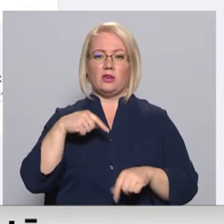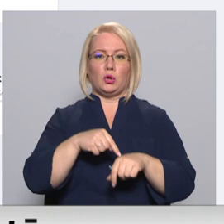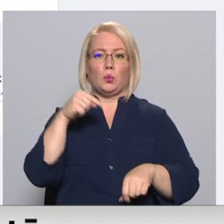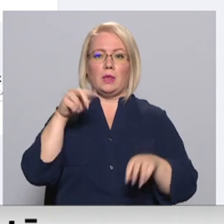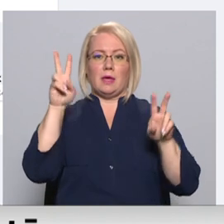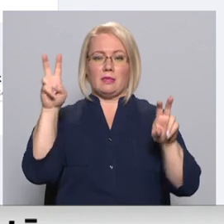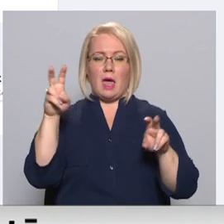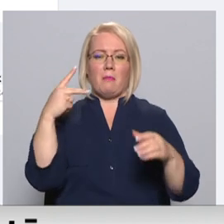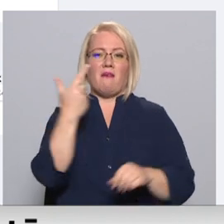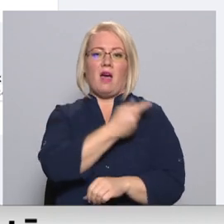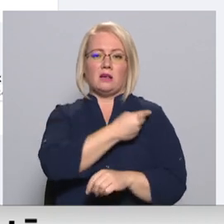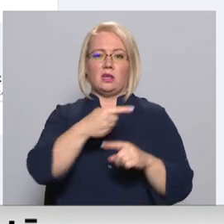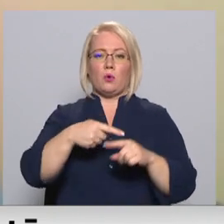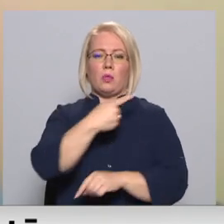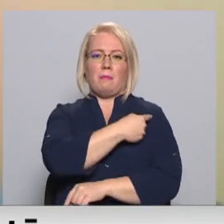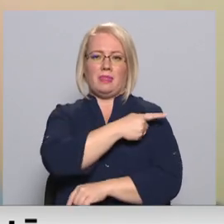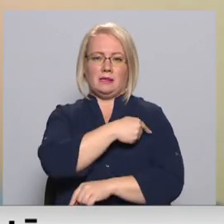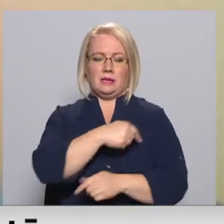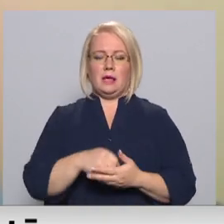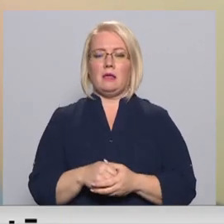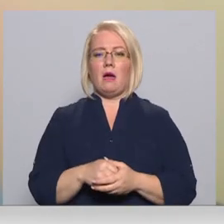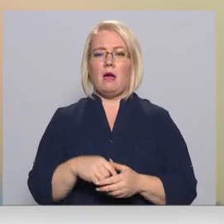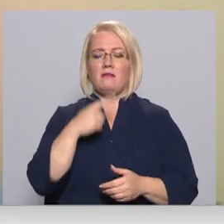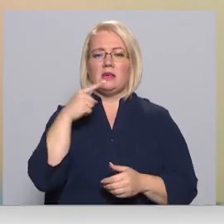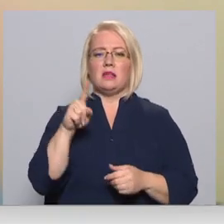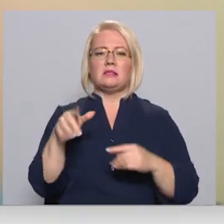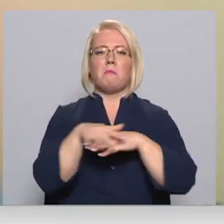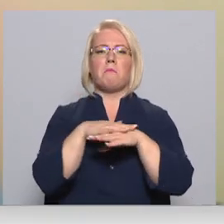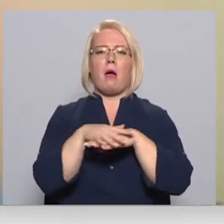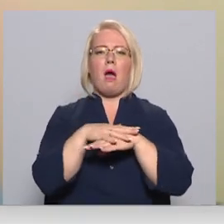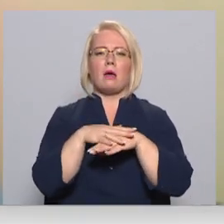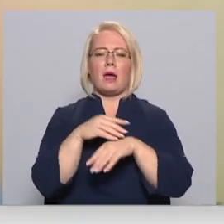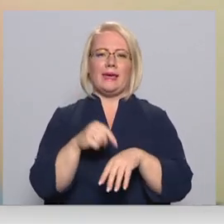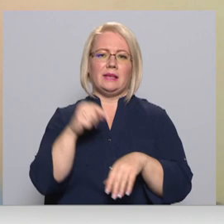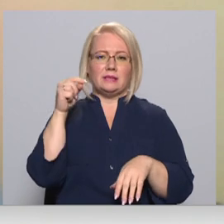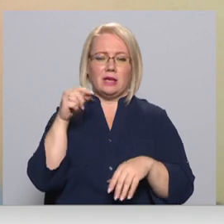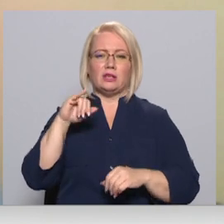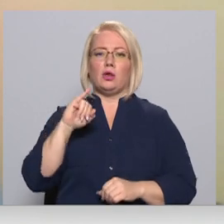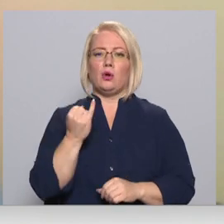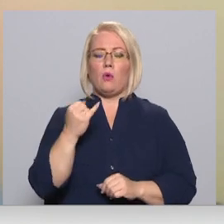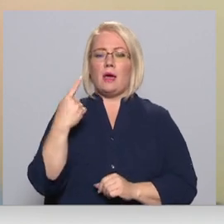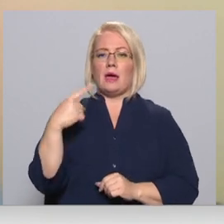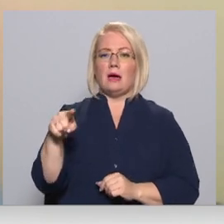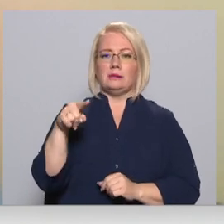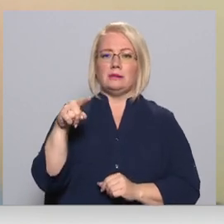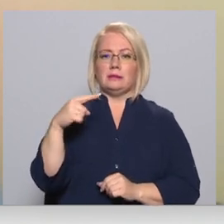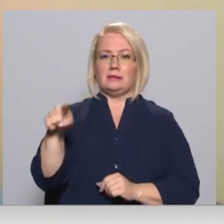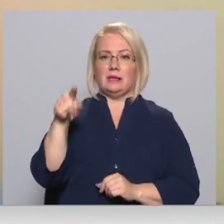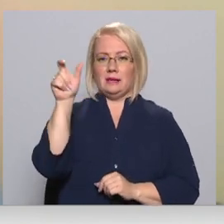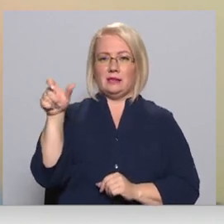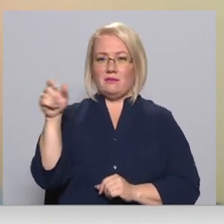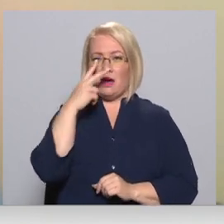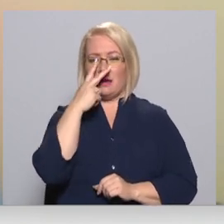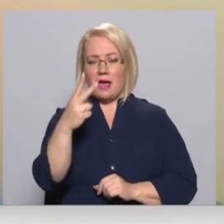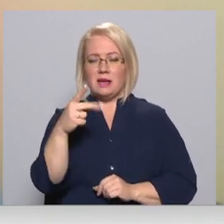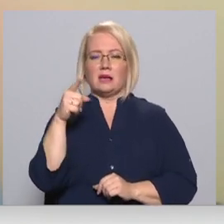medicīna. Tas ir arī tāds bāra instinkts. Ja citi redz, ka tas tur